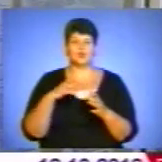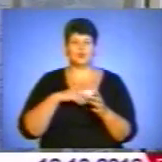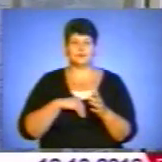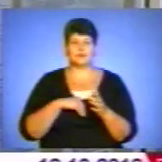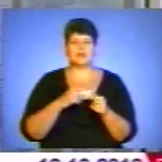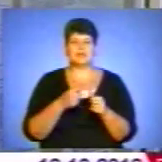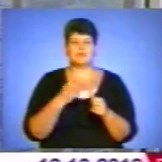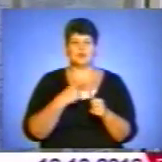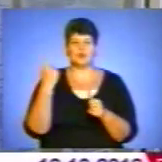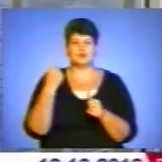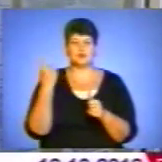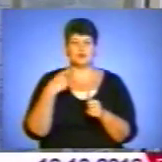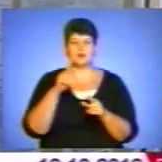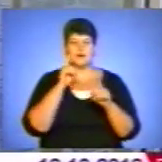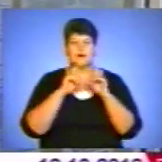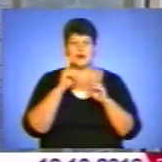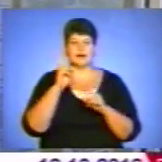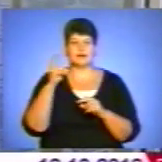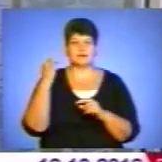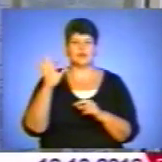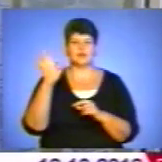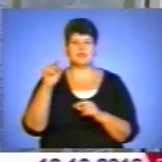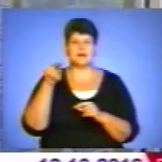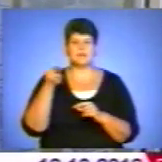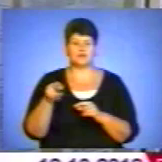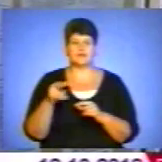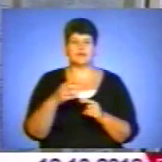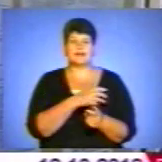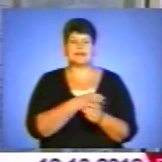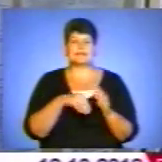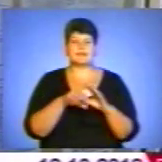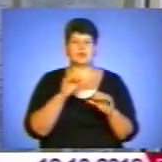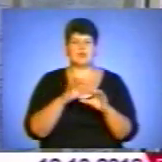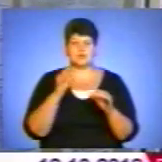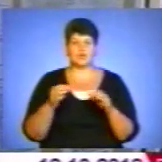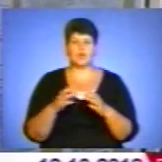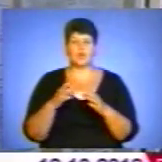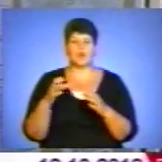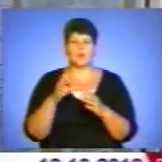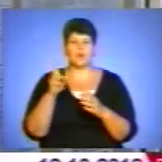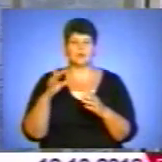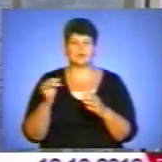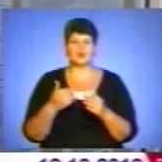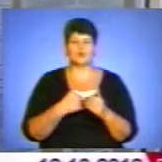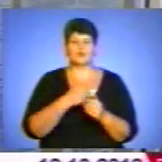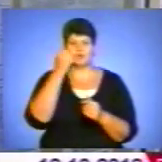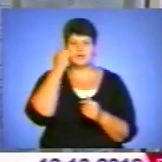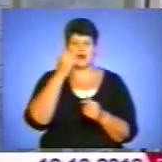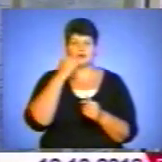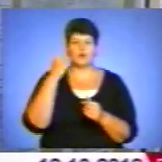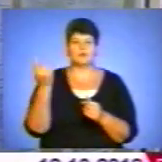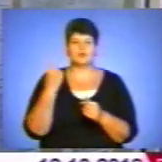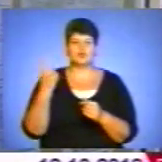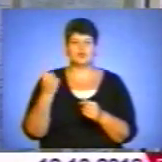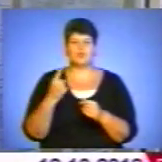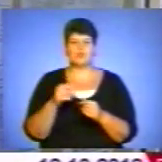ради, від голови Тернопільської обласної ради, Кайди Олексія Петровича, від депутатського корпуса, хочу подякувати обласному архіву нашому за